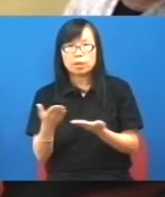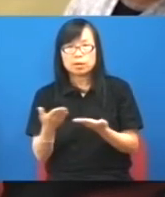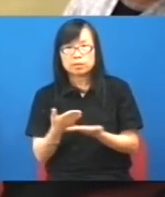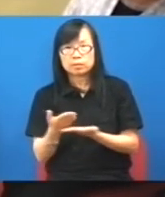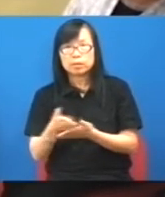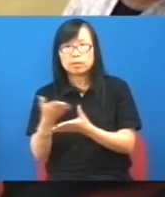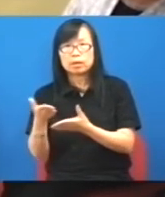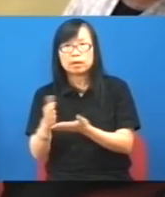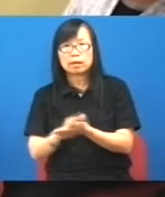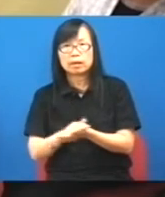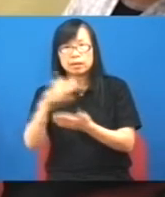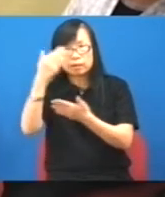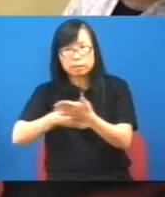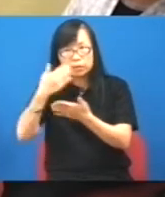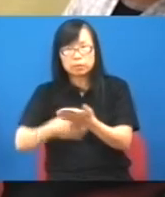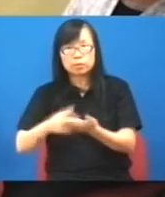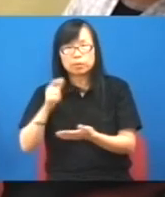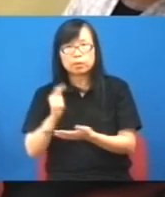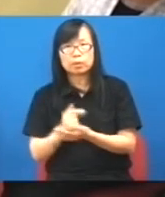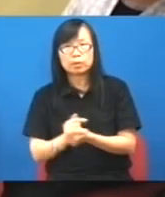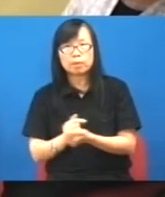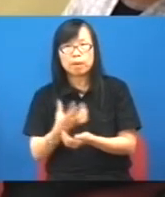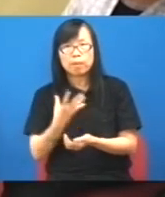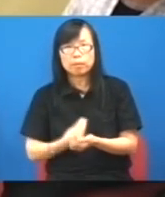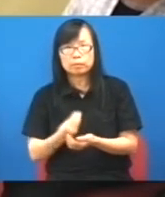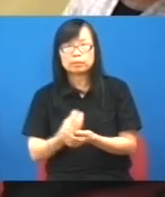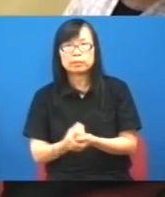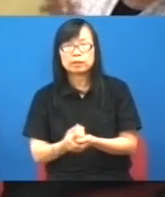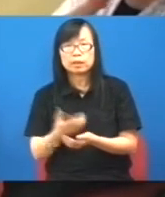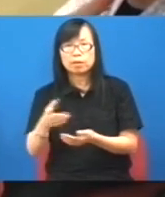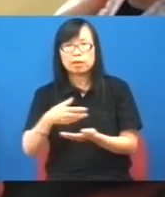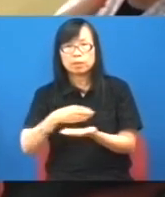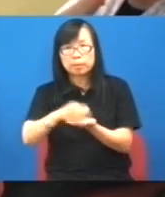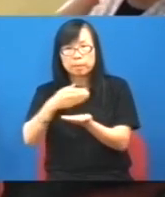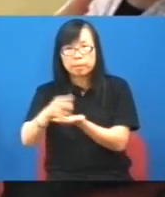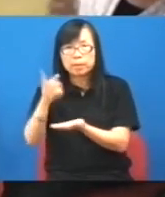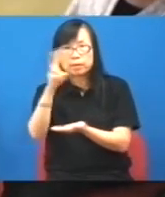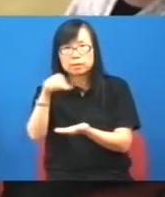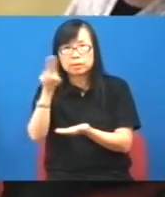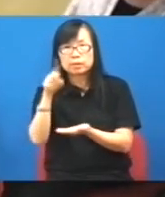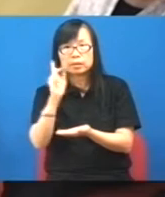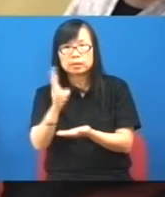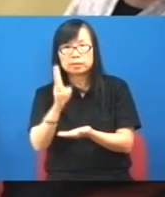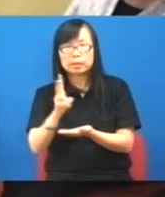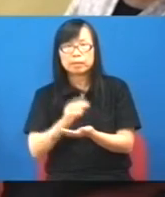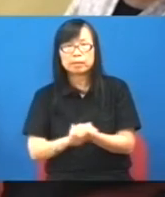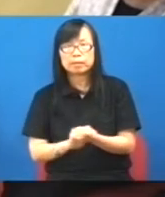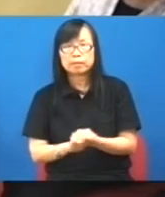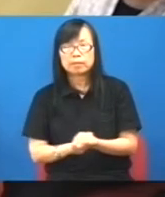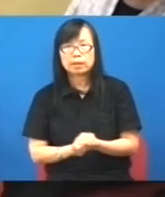人的痛苦為了行政簡易就這樣派不好嗎只有2,200元而已不是派到